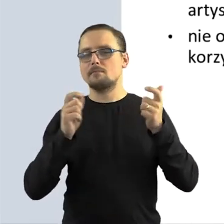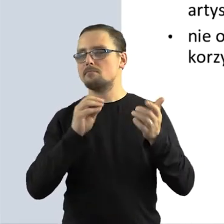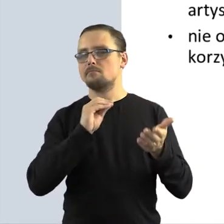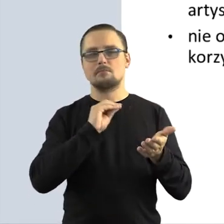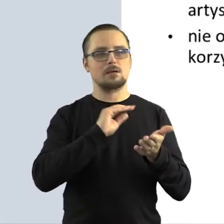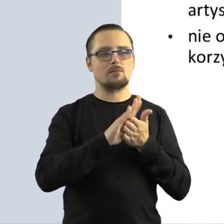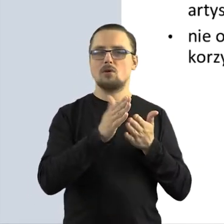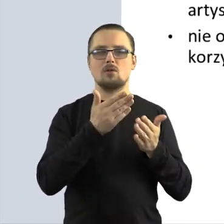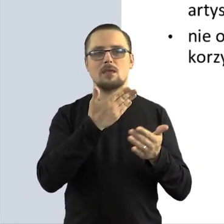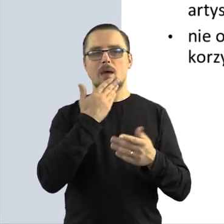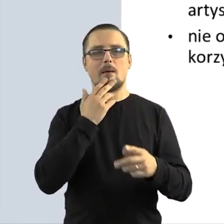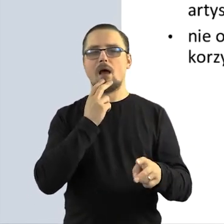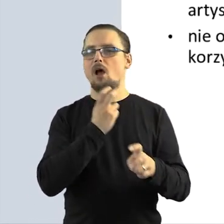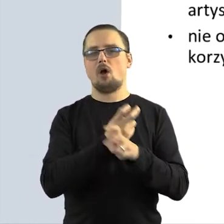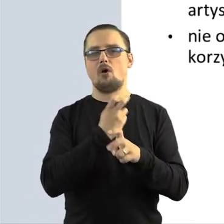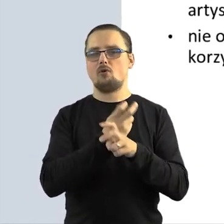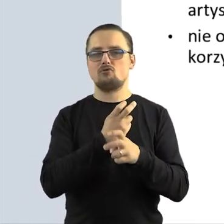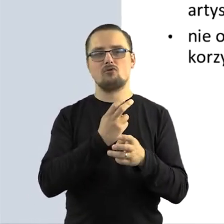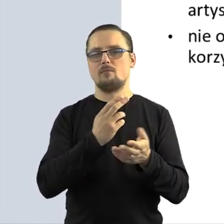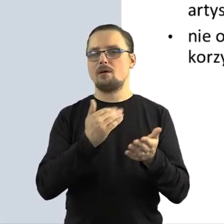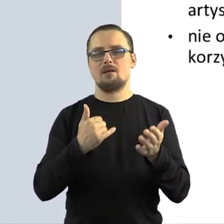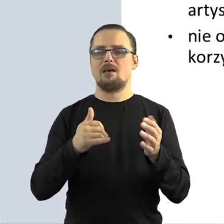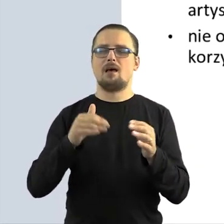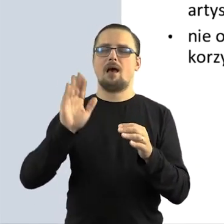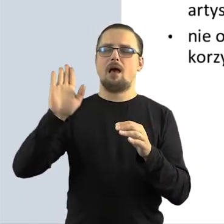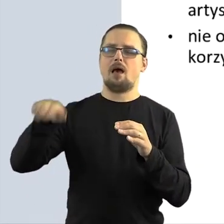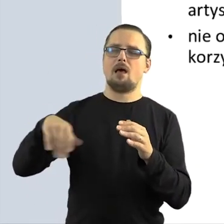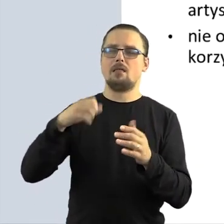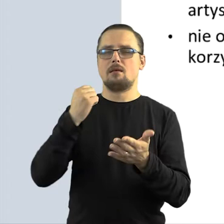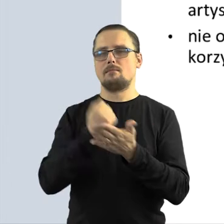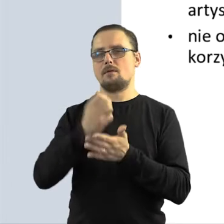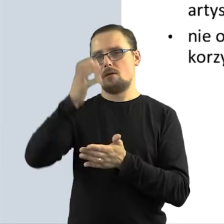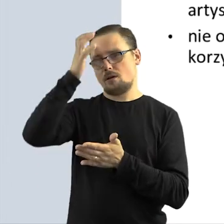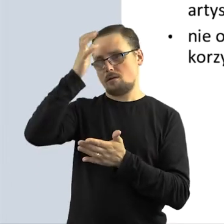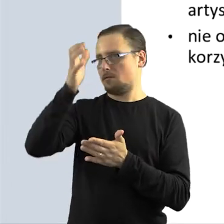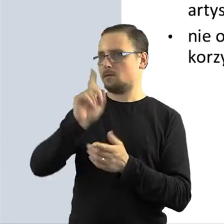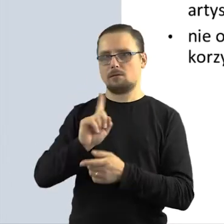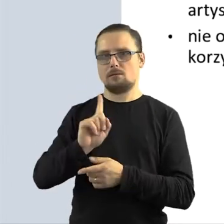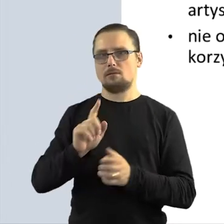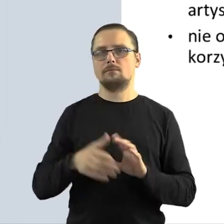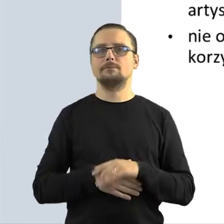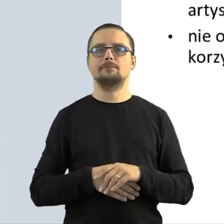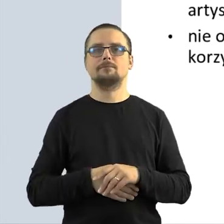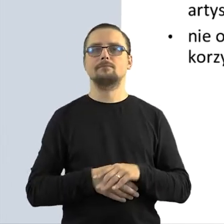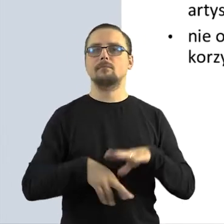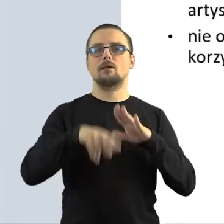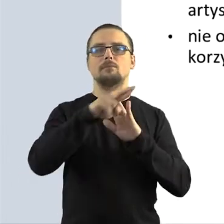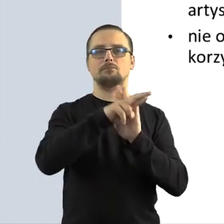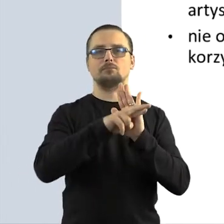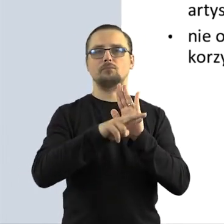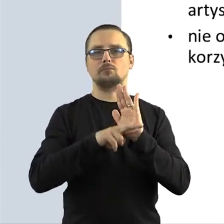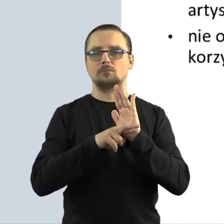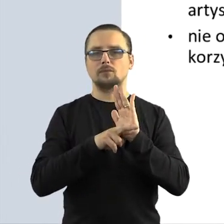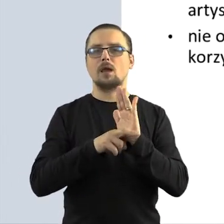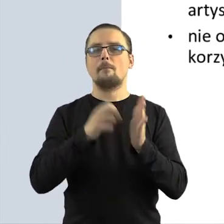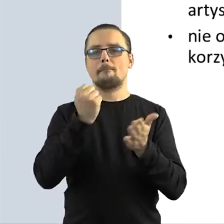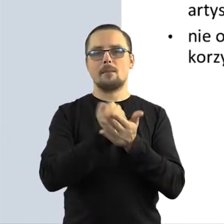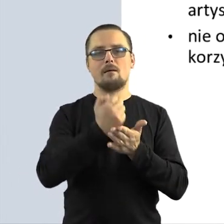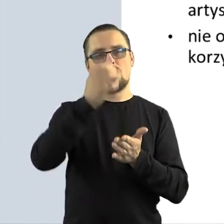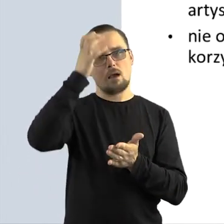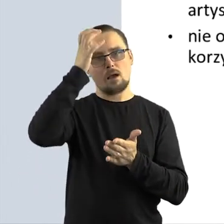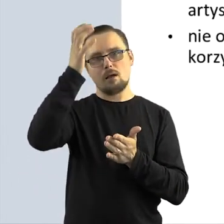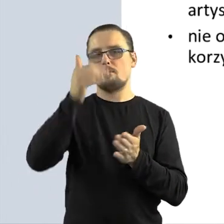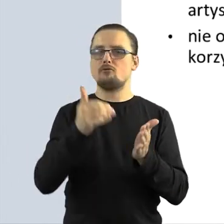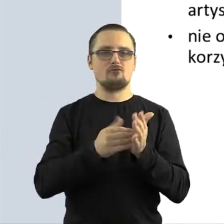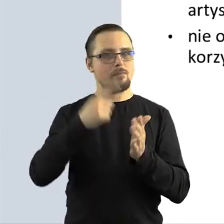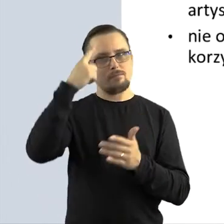praktyce z automatów tego, że nie musimy się przejmować prawem autorskim. Jak najbardziej o zasadach, które wynikają